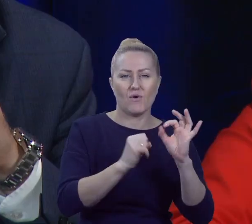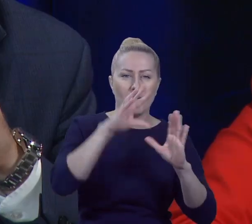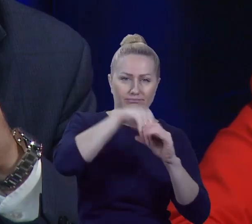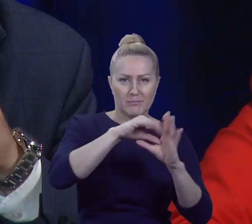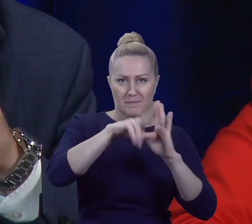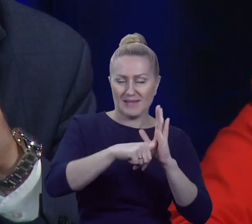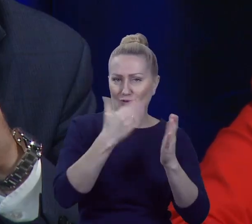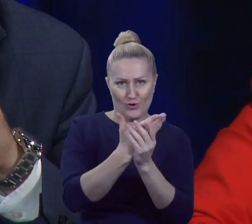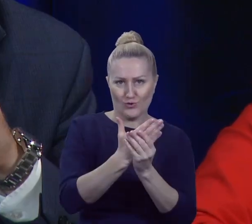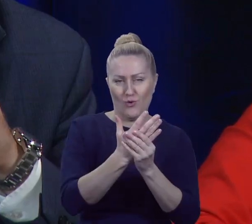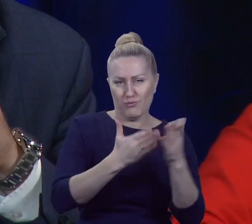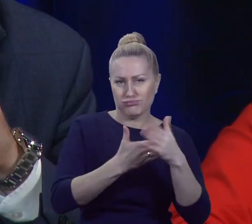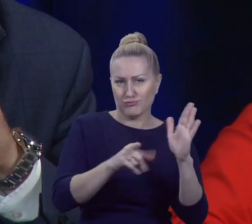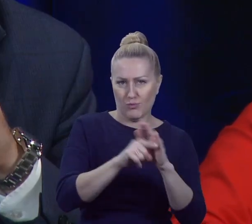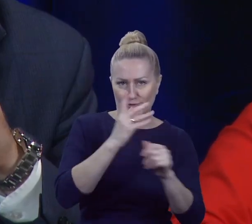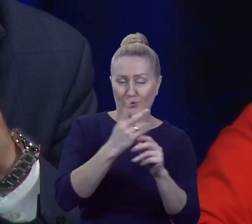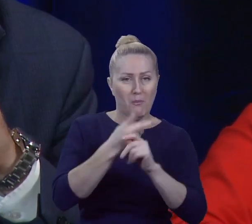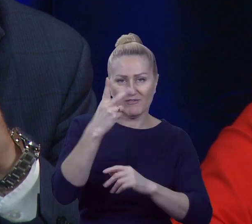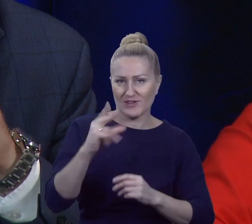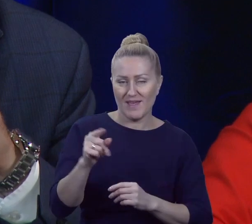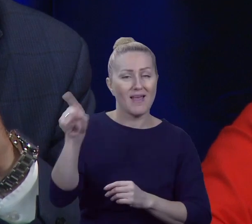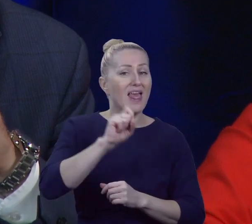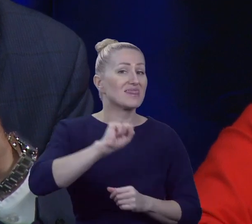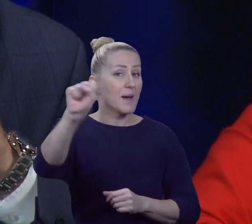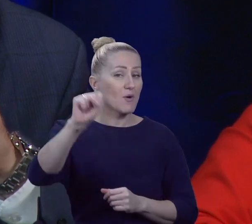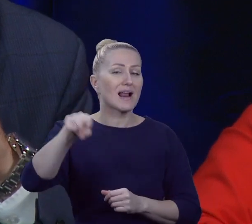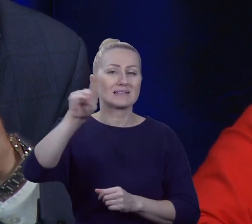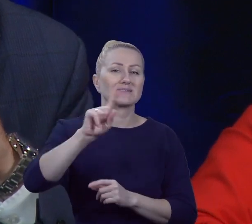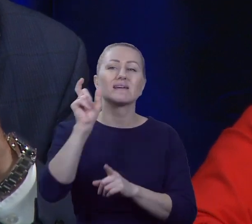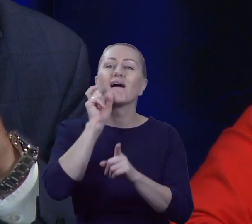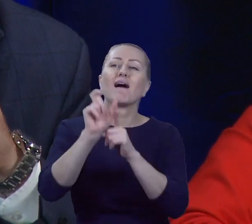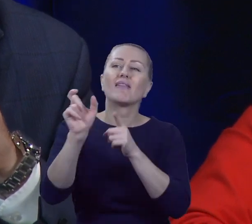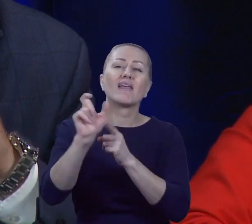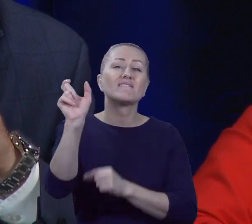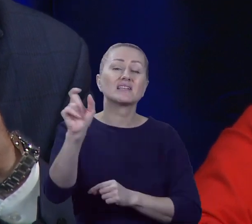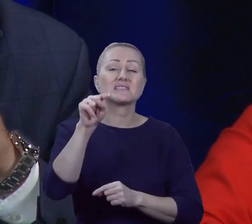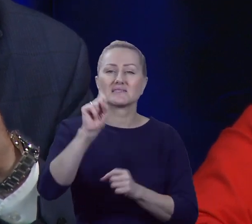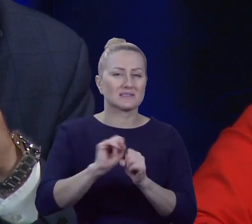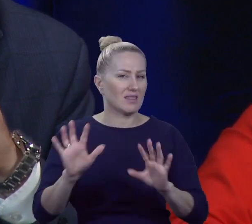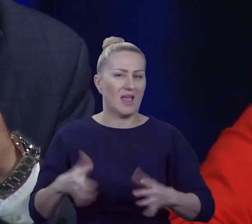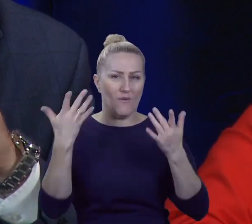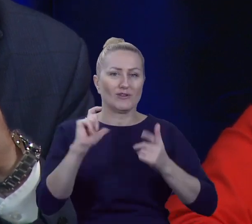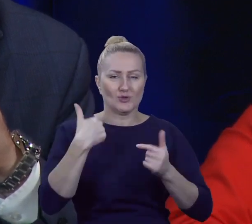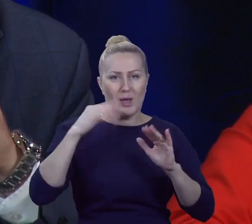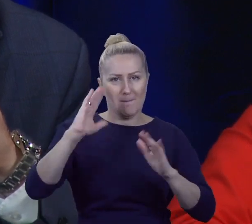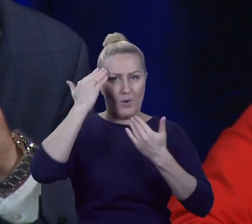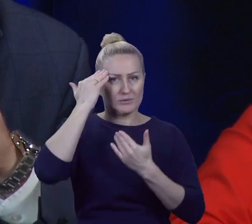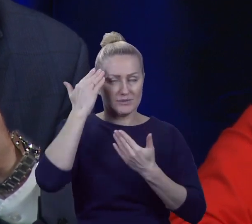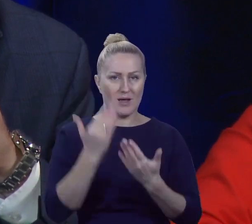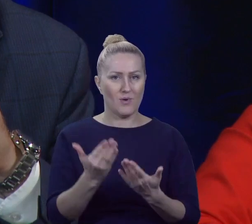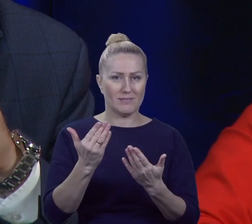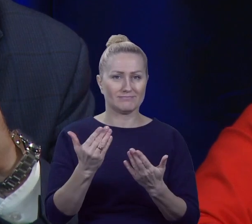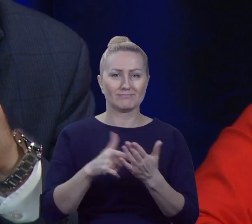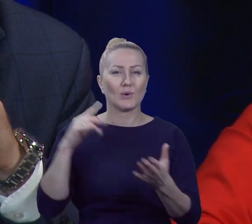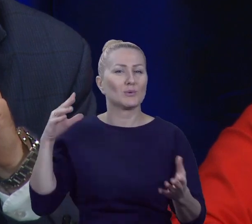demokracja to akurat regułka, demokracja jest najłatwiejszą regunką, jaką w życiu poznałem poprzez